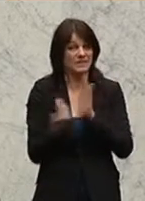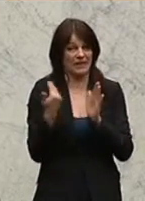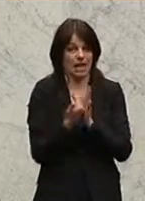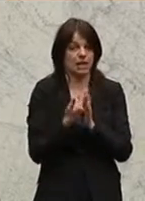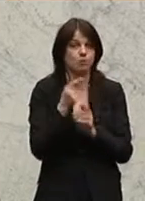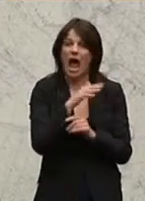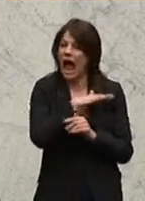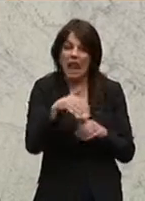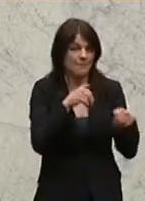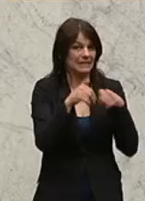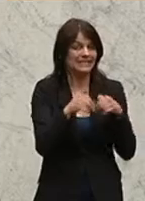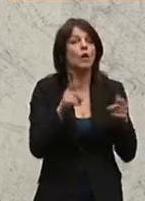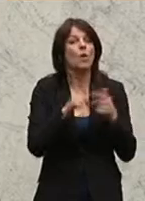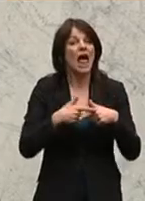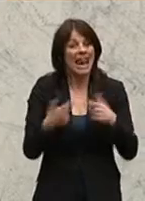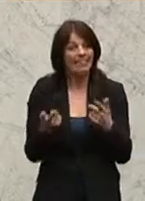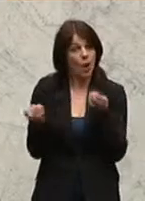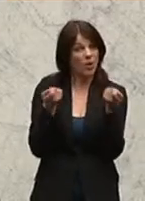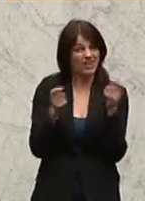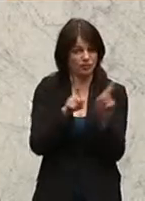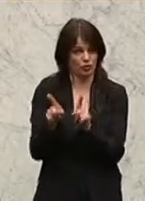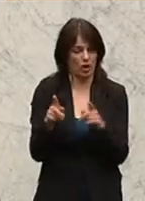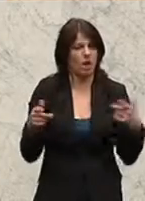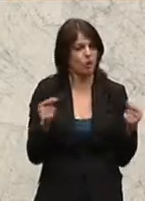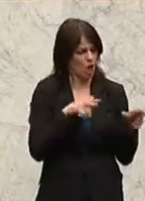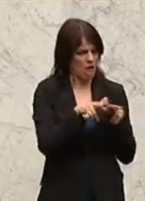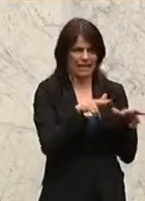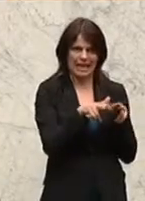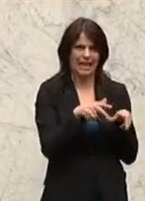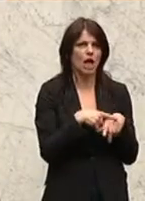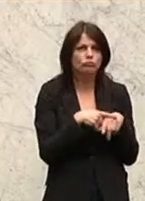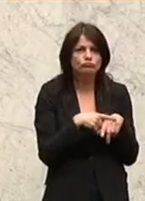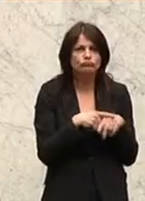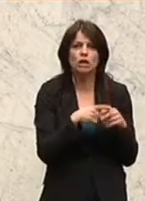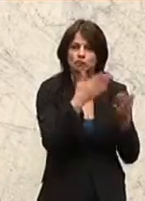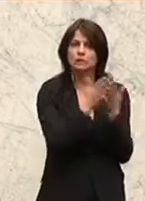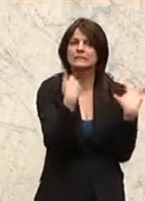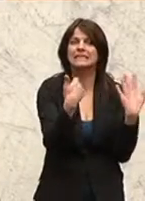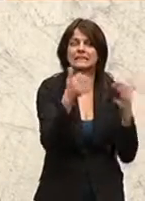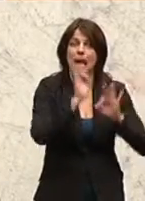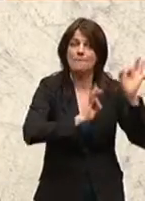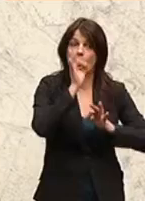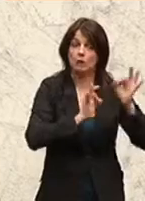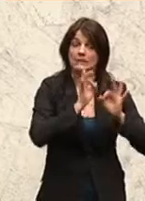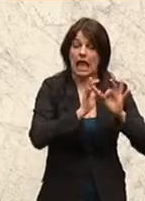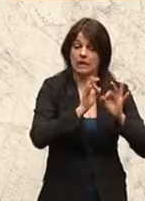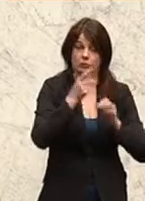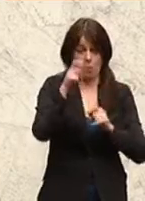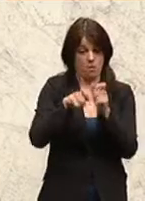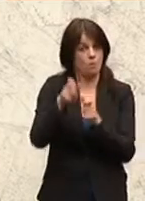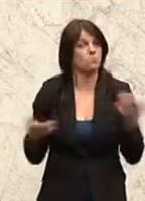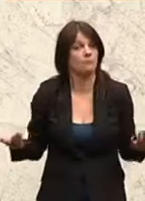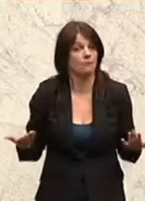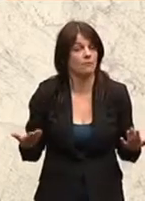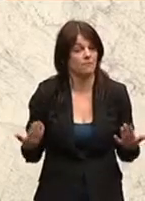also alle Ministerien plus die Länderkoordinationsstelle. Also die Regierung stellt schon eine 60-prozentige Mehrheit in diesem Gremium.